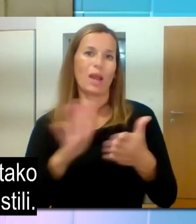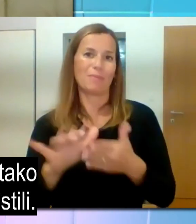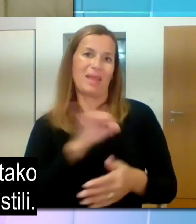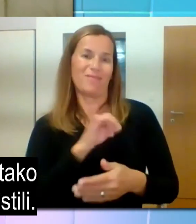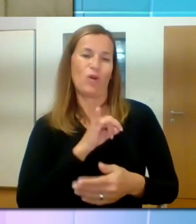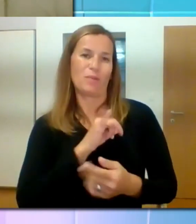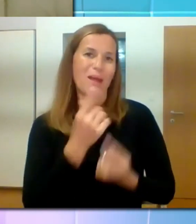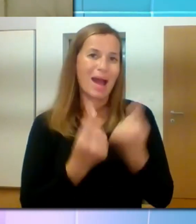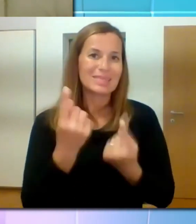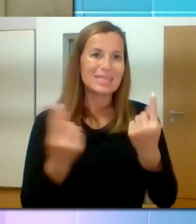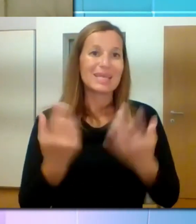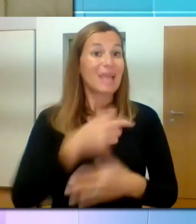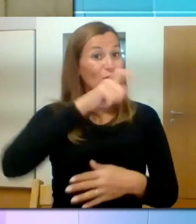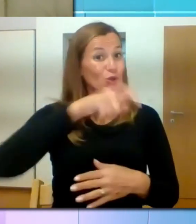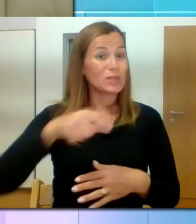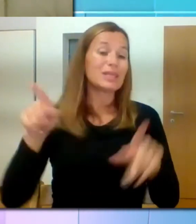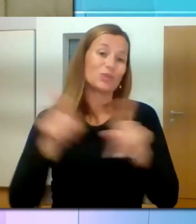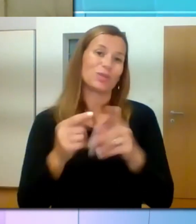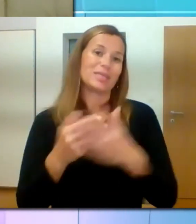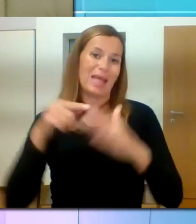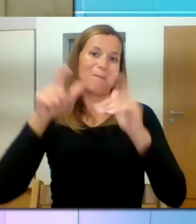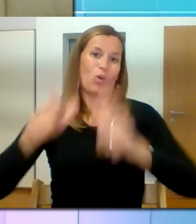izkoristili. Hvala lepa.